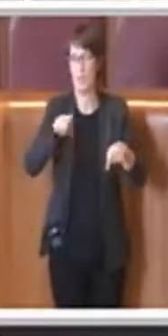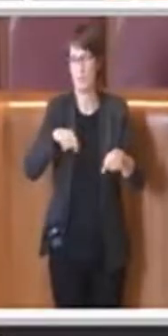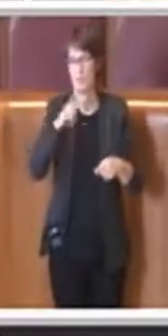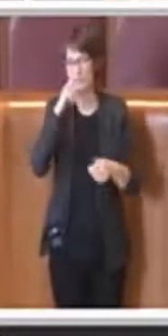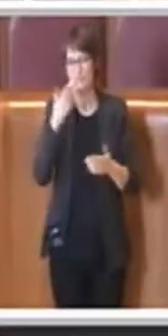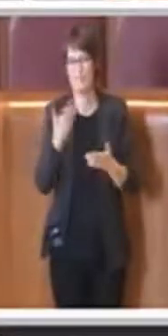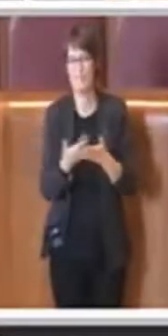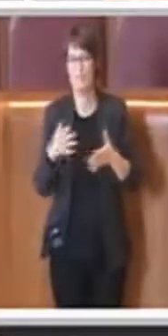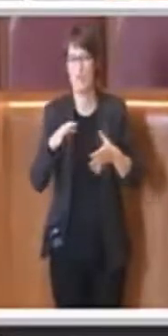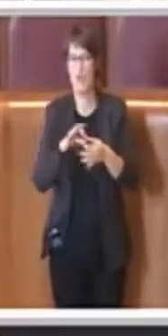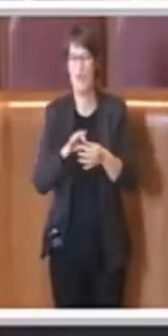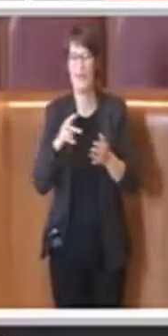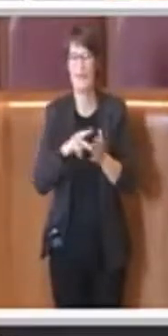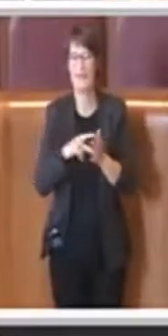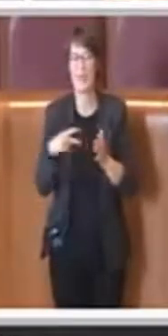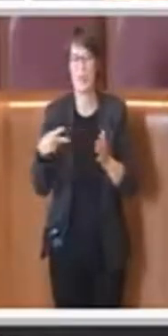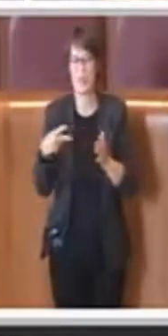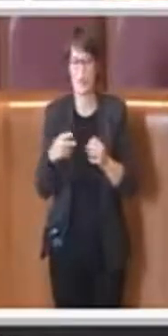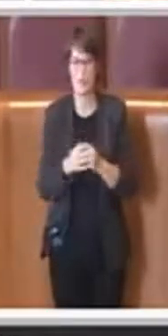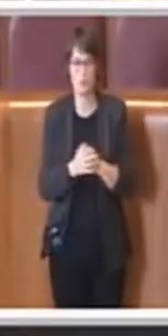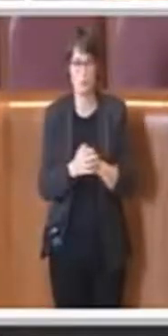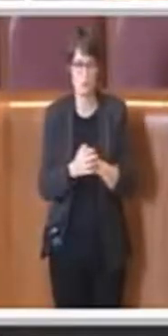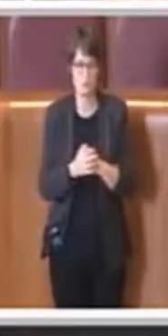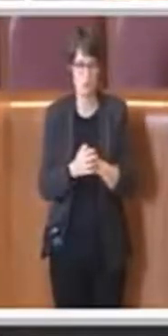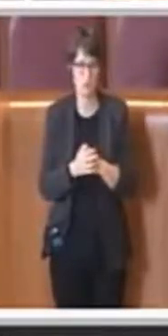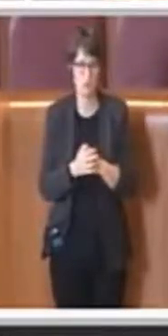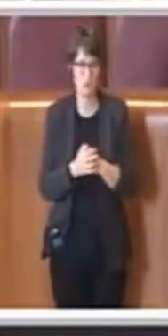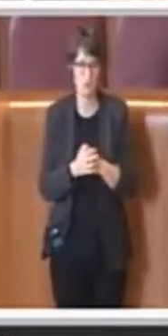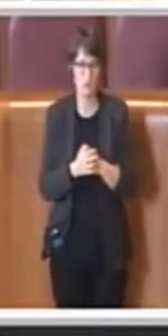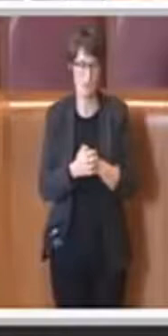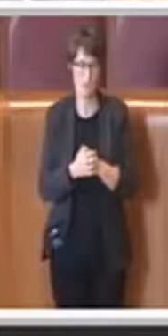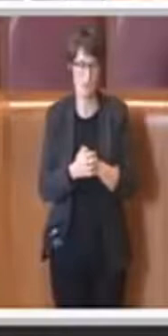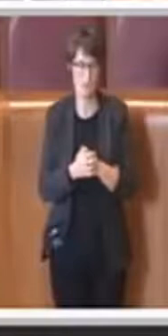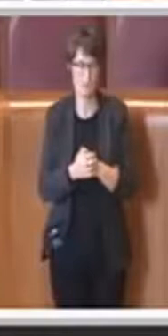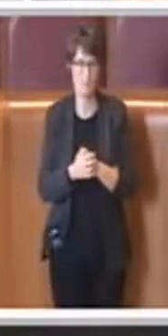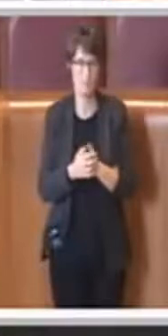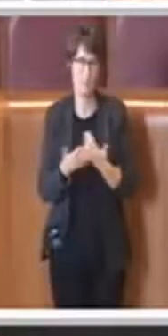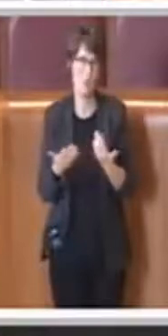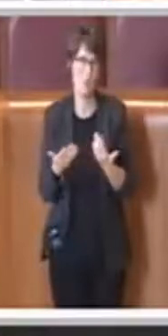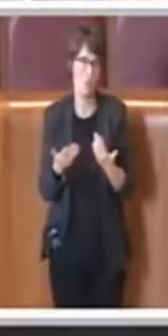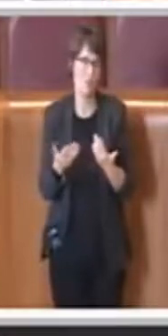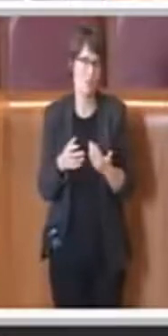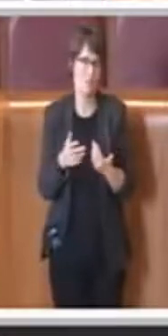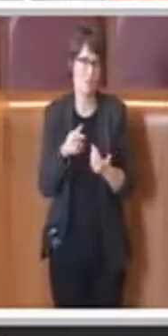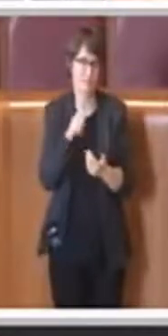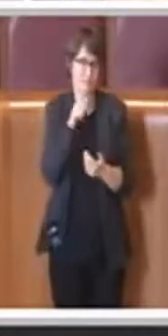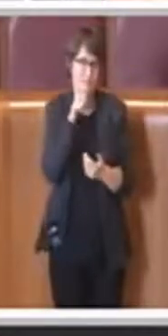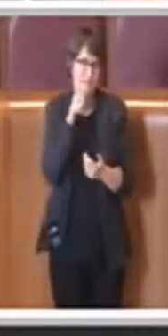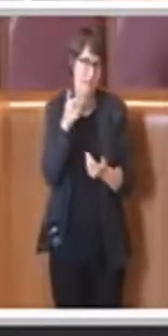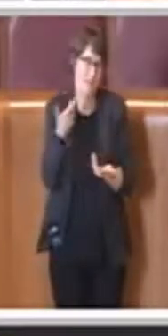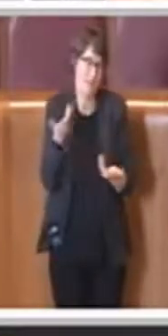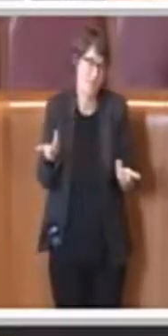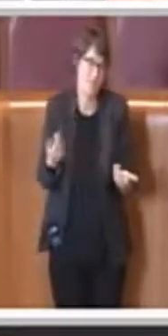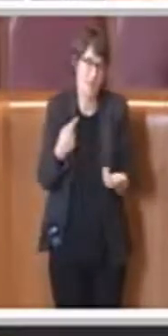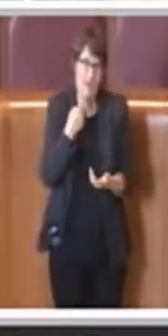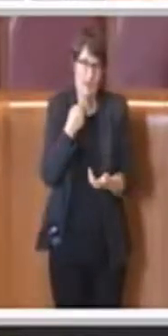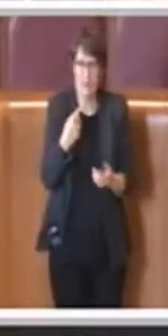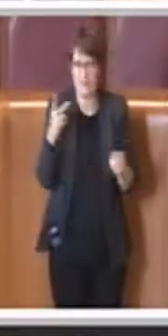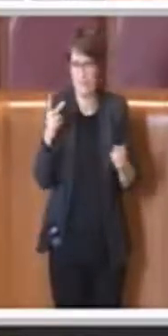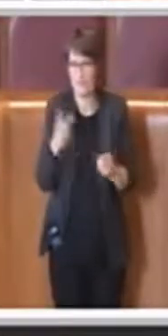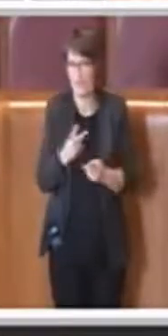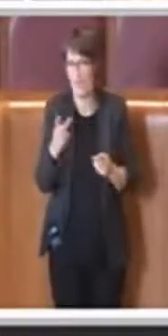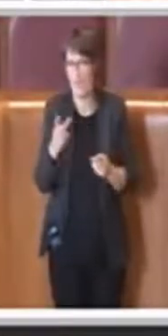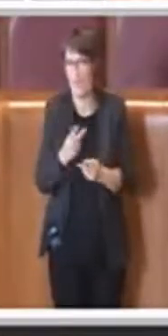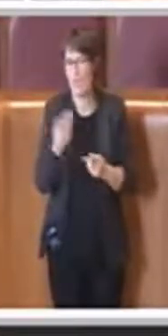Quindi abbiamo preso un settore che era effettivamente fermo questo bisogna comunque riconoscerlo perché nel regolamento del